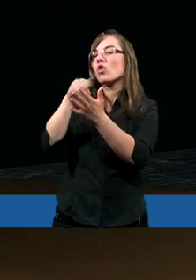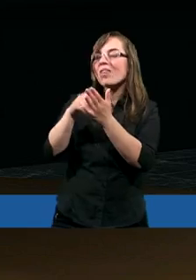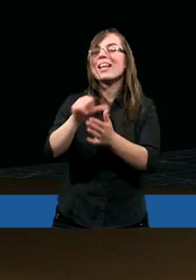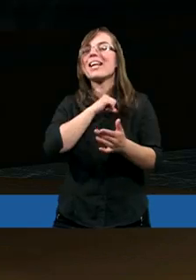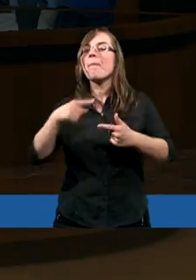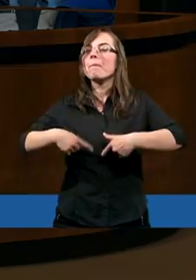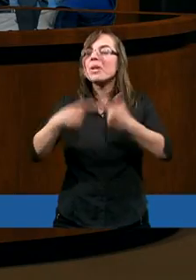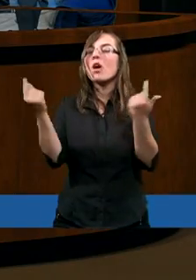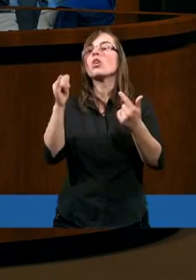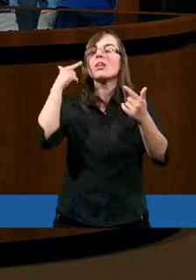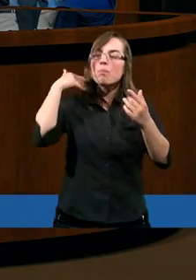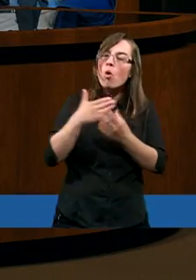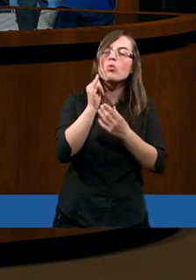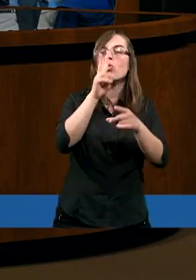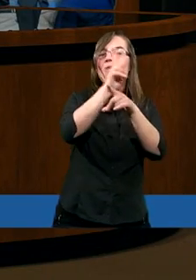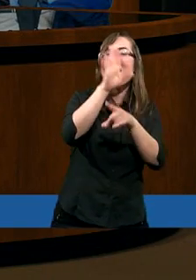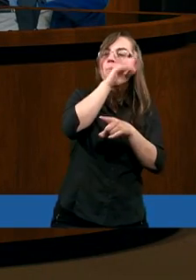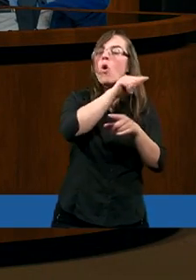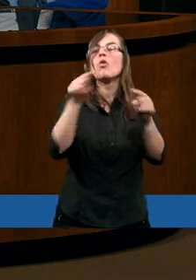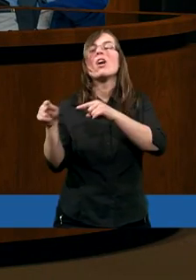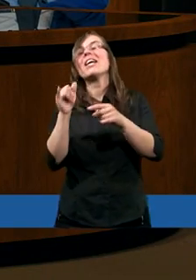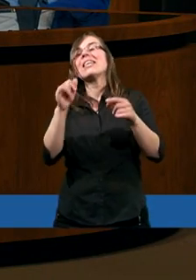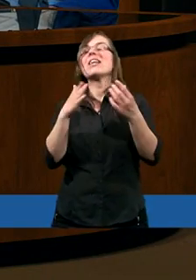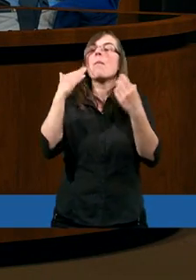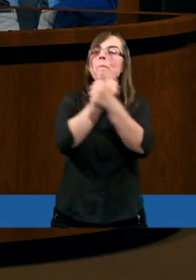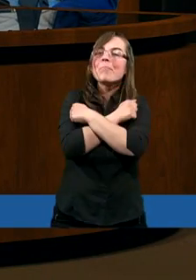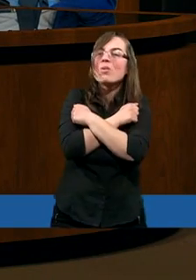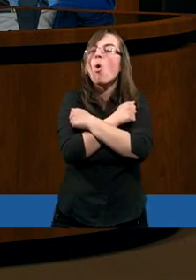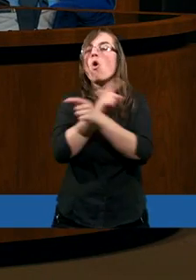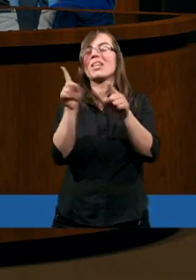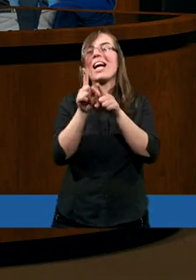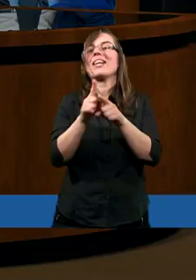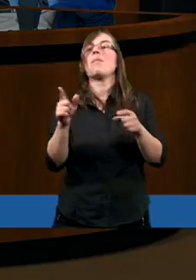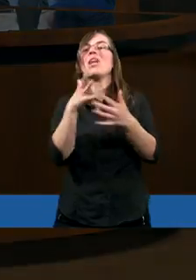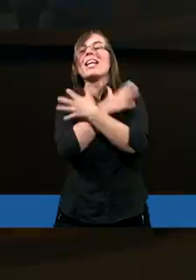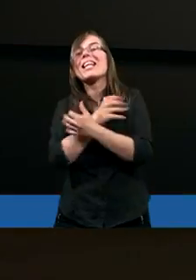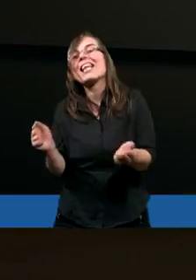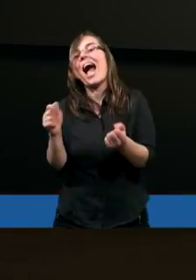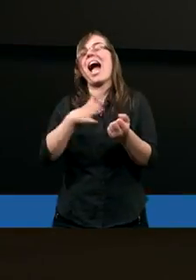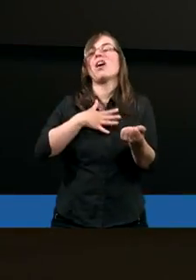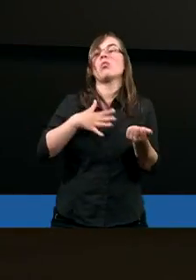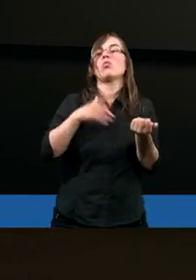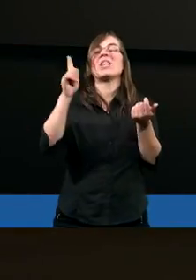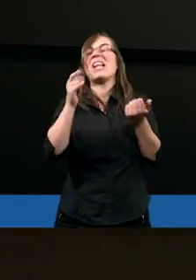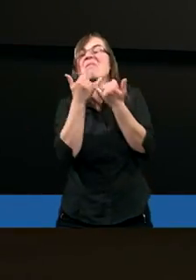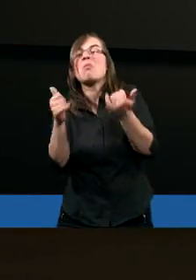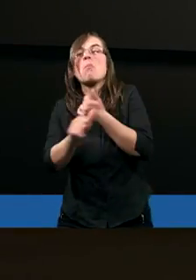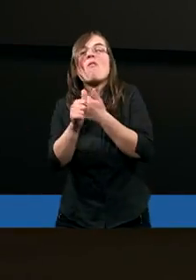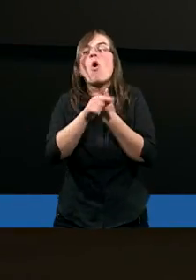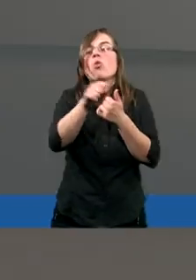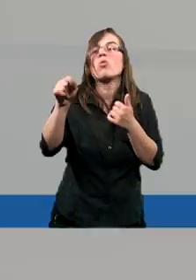To jest posłuszeństwo z wyboru i z miłości versus posłuszeństwo ze strachu czy z innych powodów.